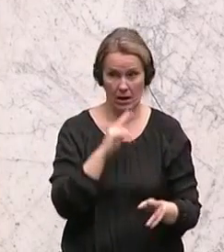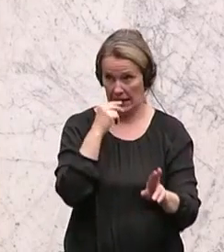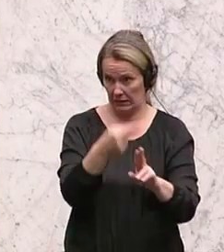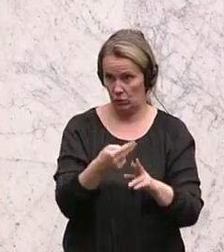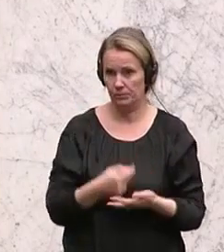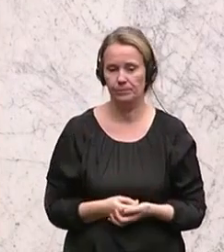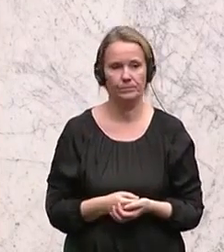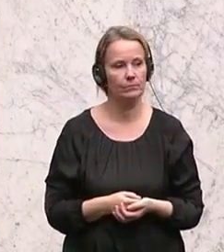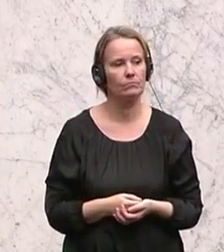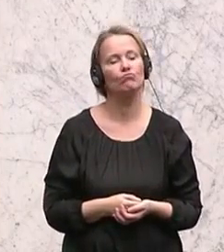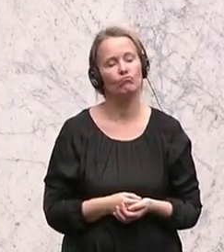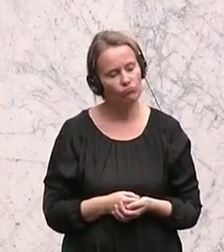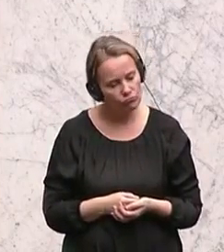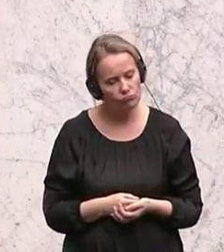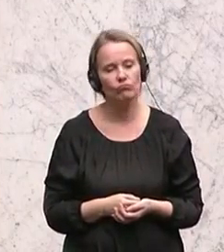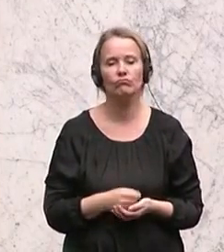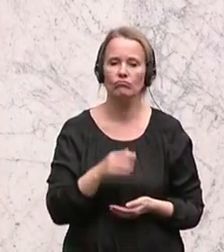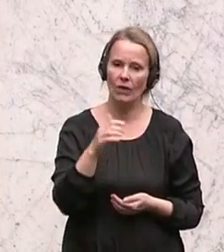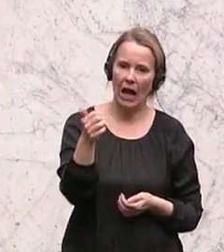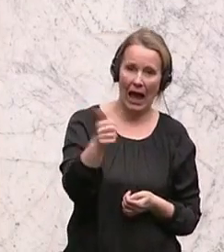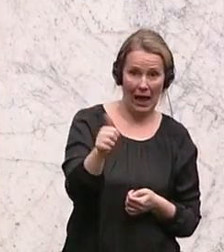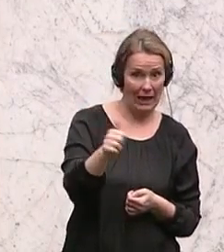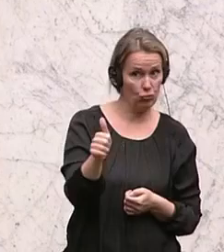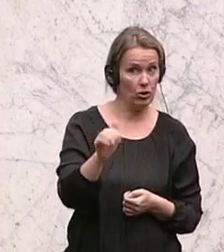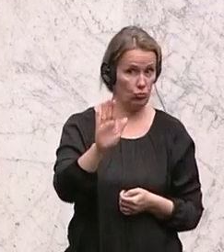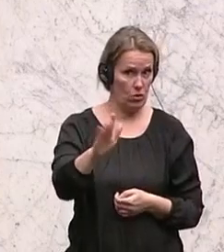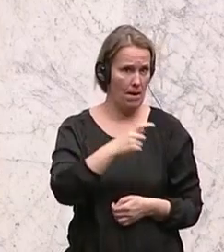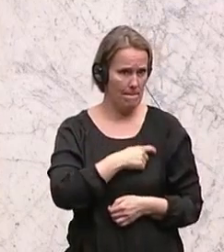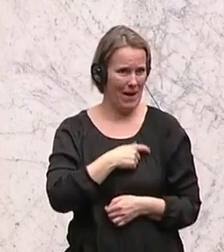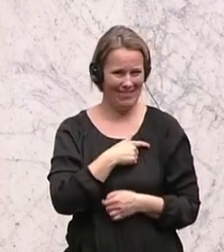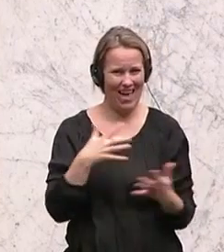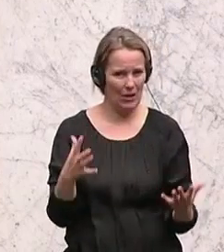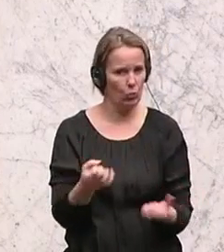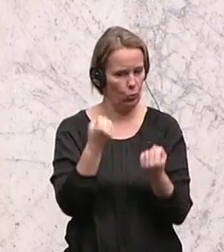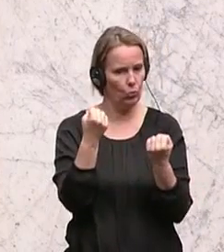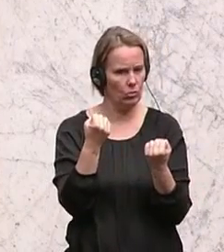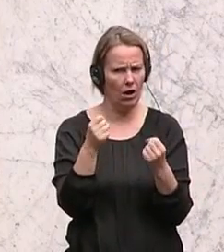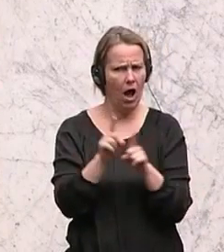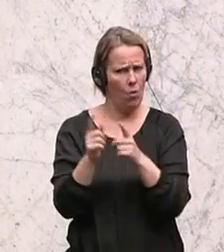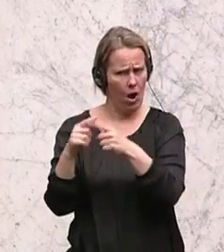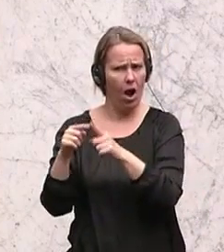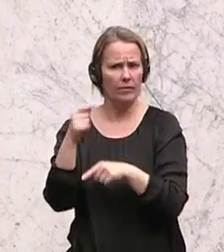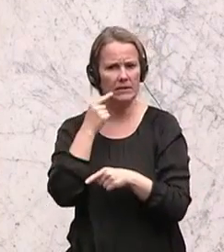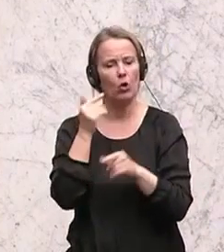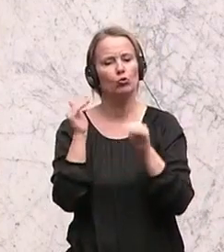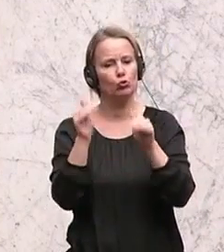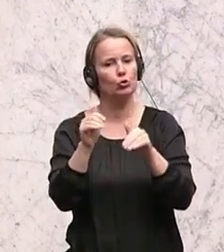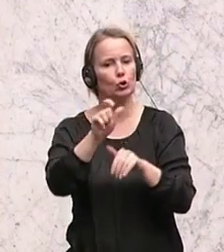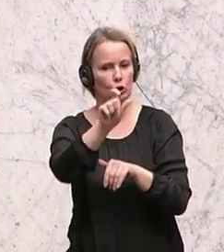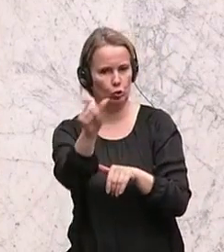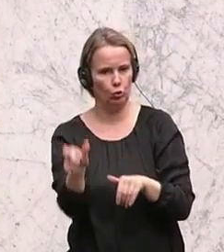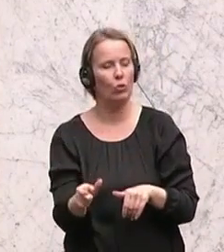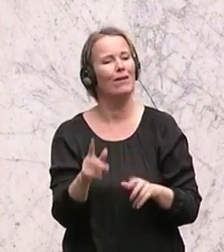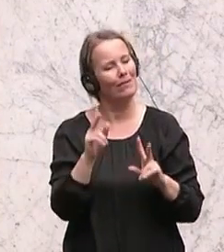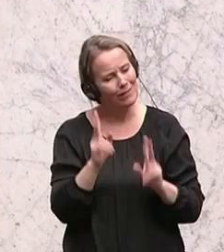Zunächst einmal teile ich da die Einschätzung Ihres Parteigründers und anderer, dass Schutzzonen sinnvoll sein